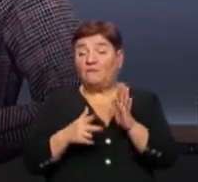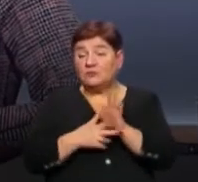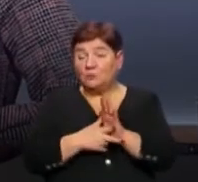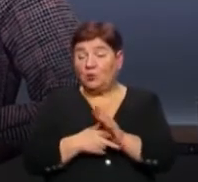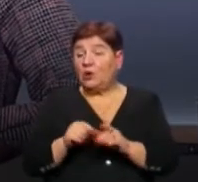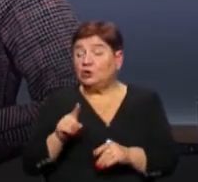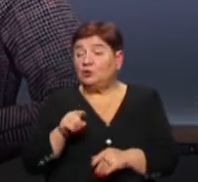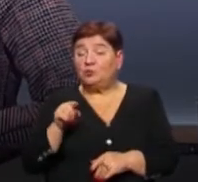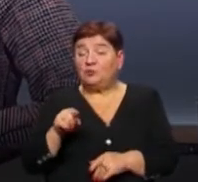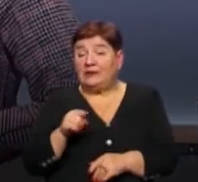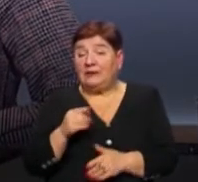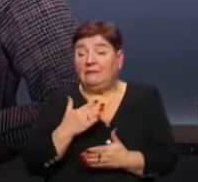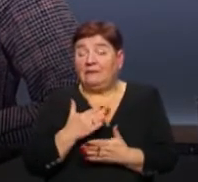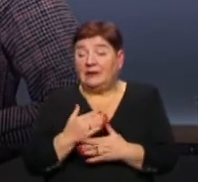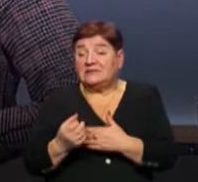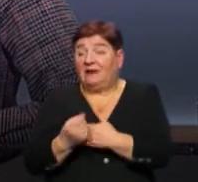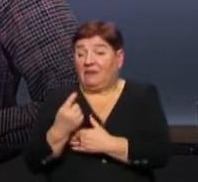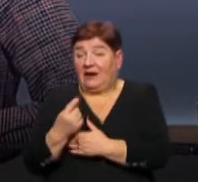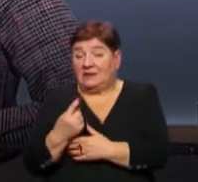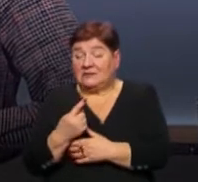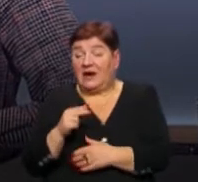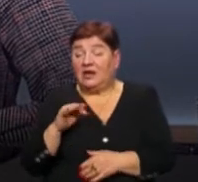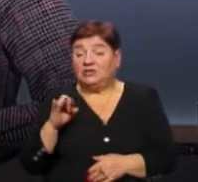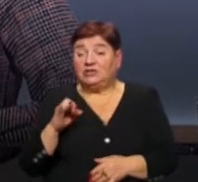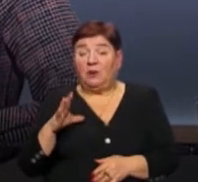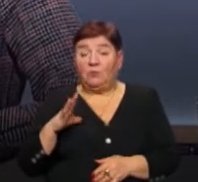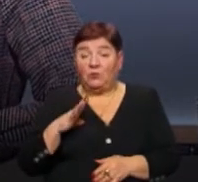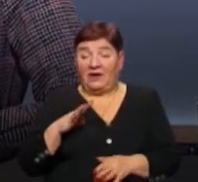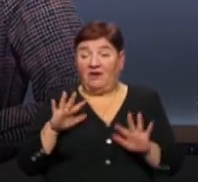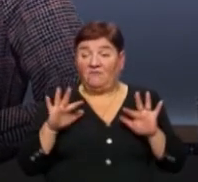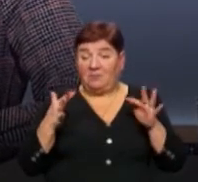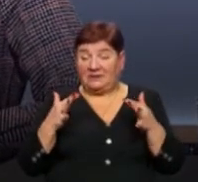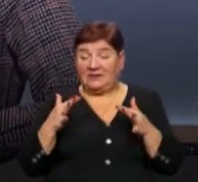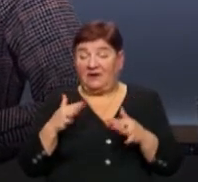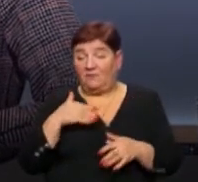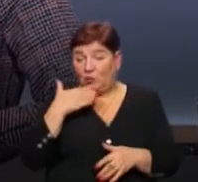все ж таки і тоді з'являється? І чи були подібні випадки в Ужгороді і на Закарпатті?